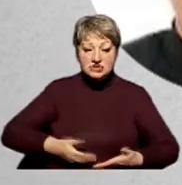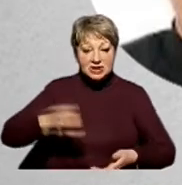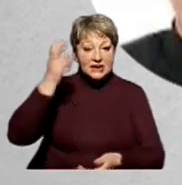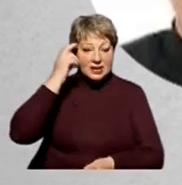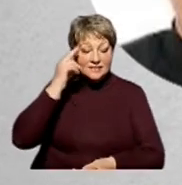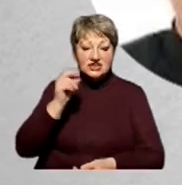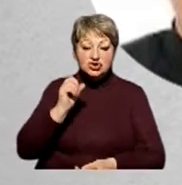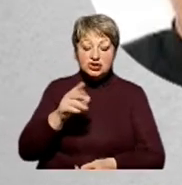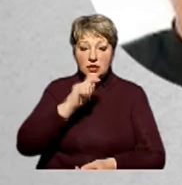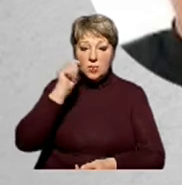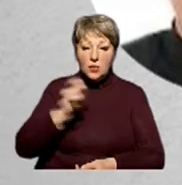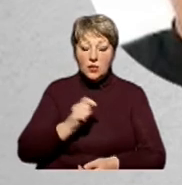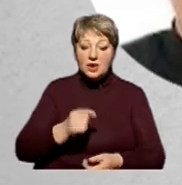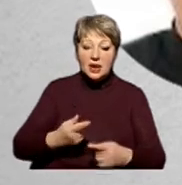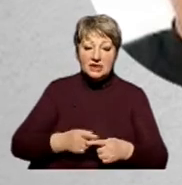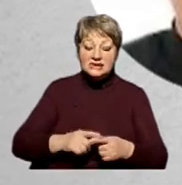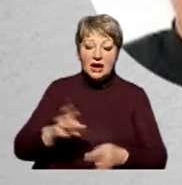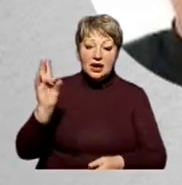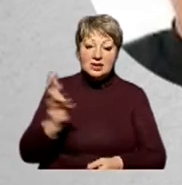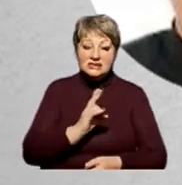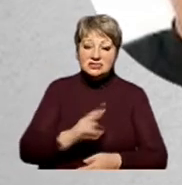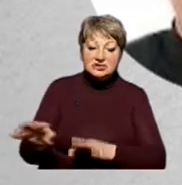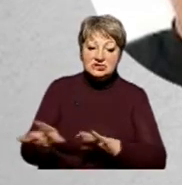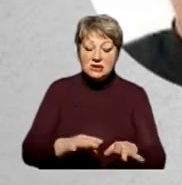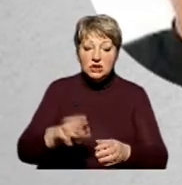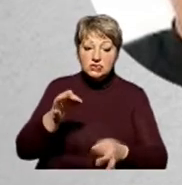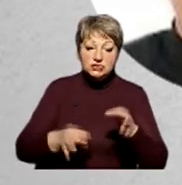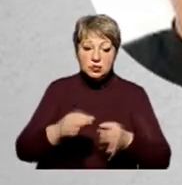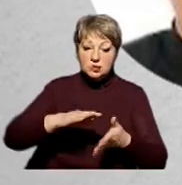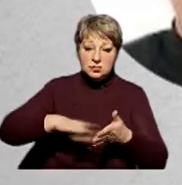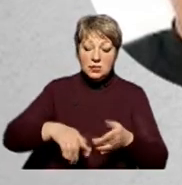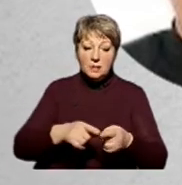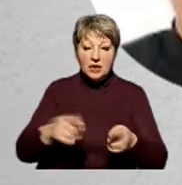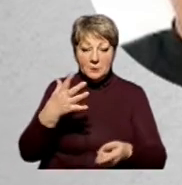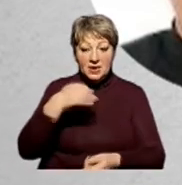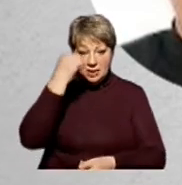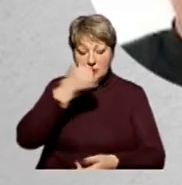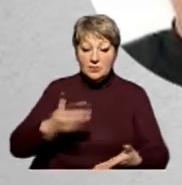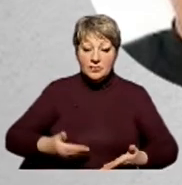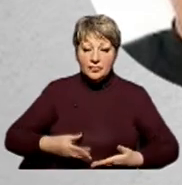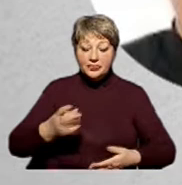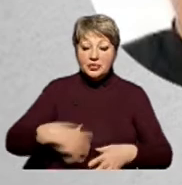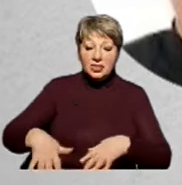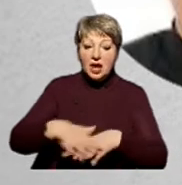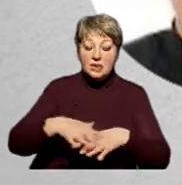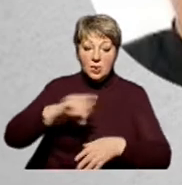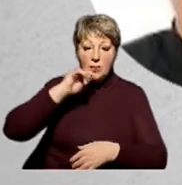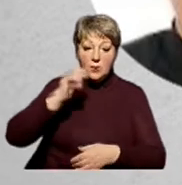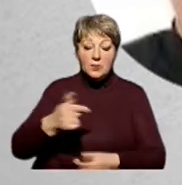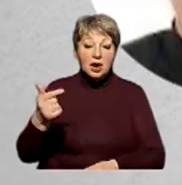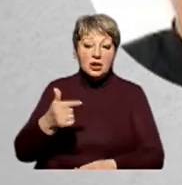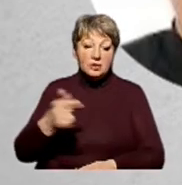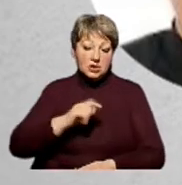Києві. Член Української політичної партії «Християнський рух». Судимість відсутня. Протягом останніх п'яти років проживає на території України.